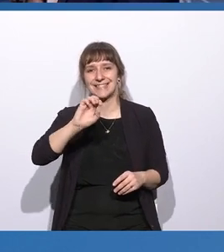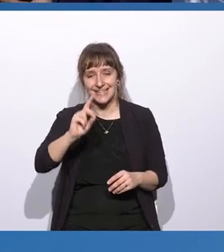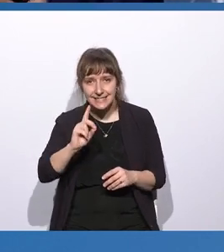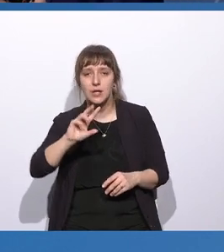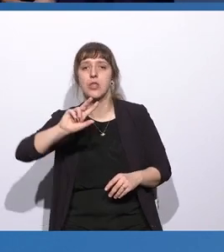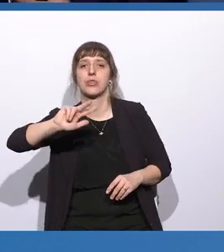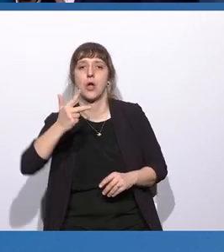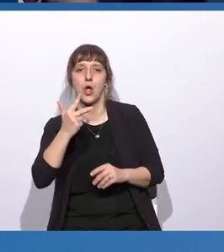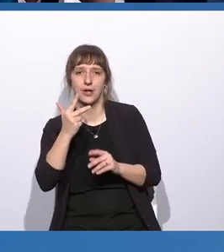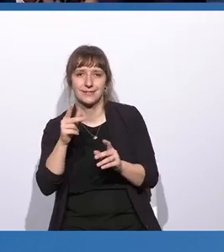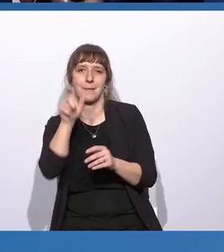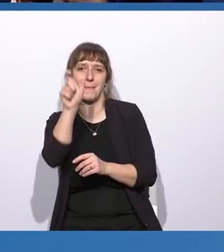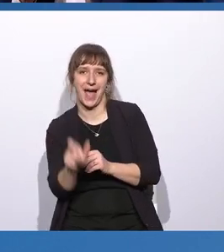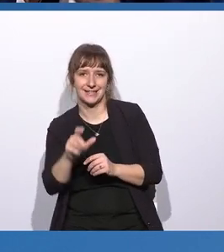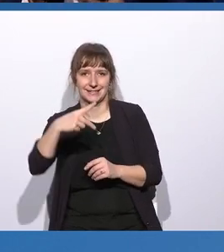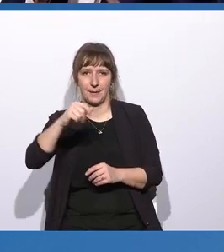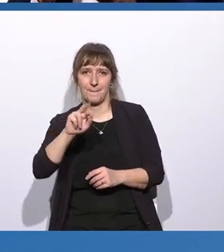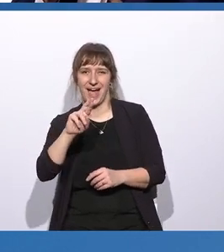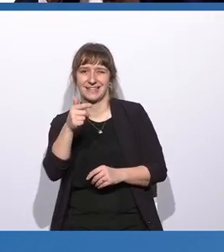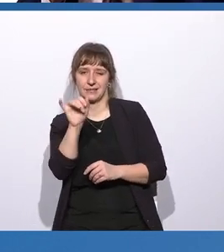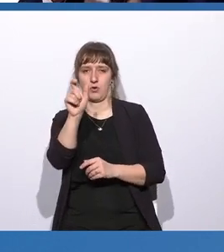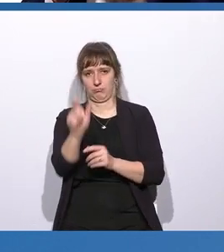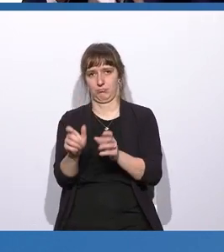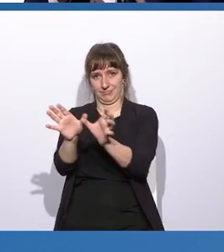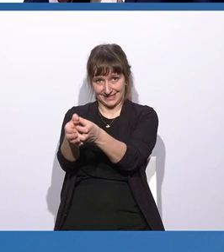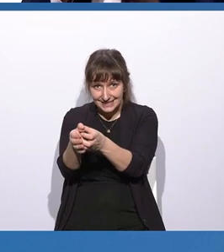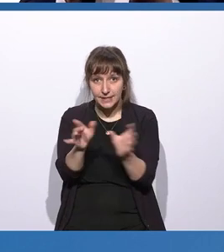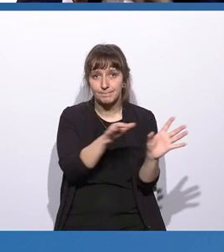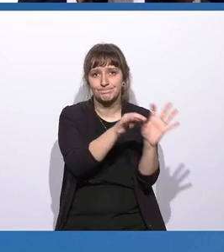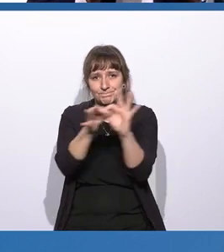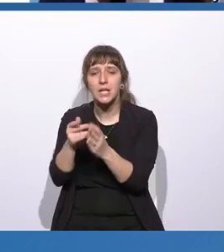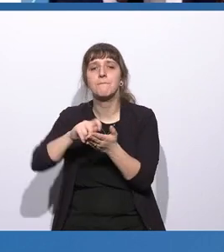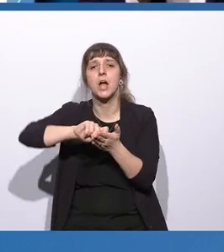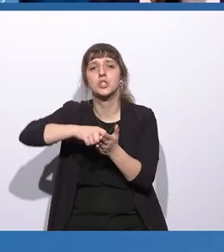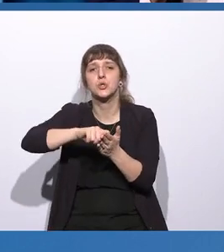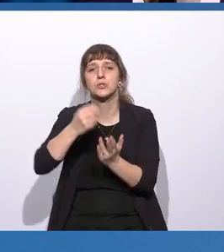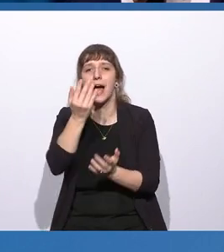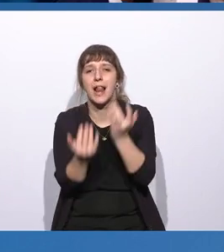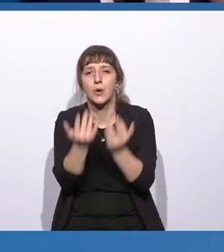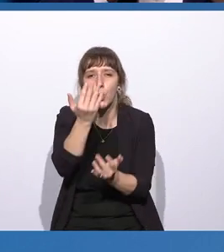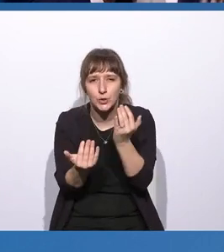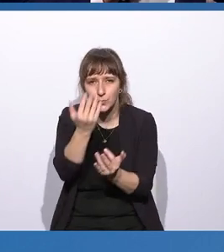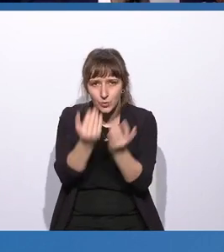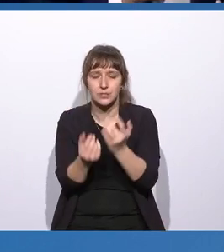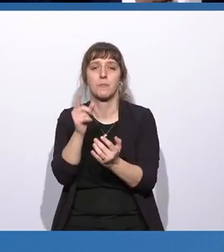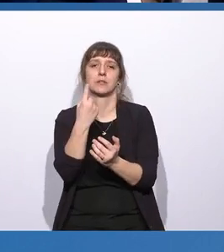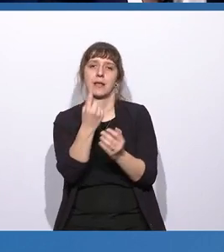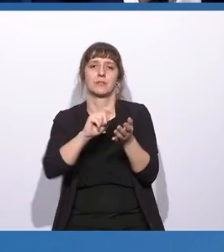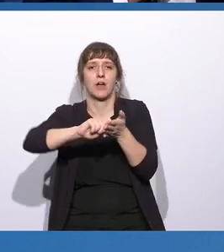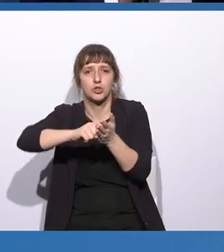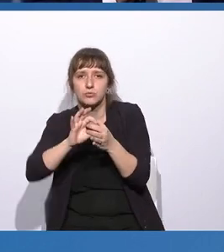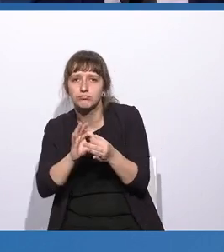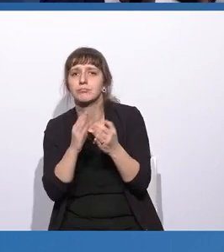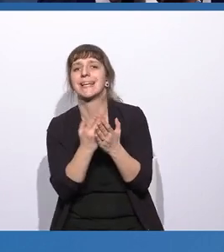Verschlüsselungsalgorithmus. Auf diesen Verschlüsselungsalgorithmus haben wir keinen Zugriff. Der verschlüsselt den sogenannten Identifier, also zum Beispiel die